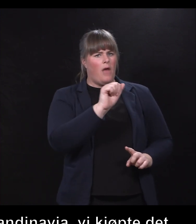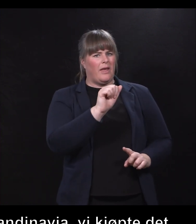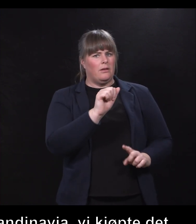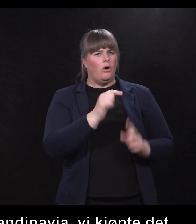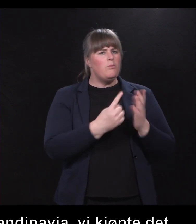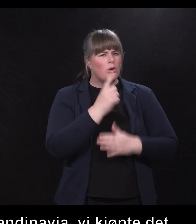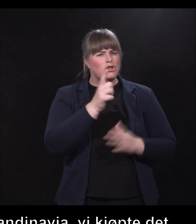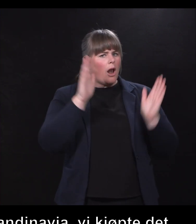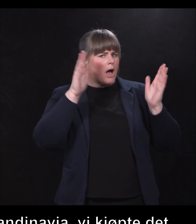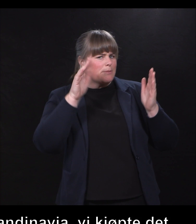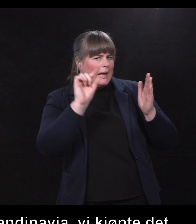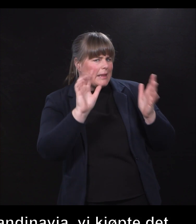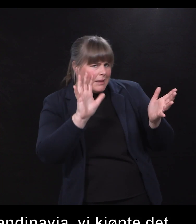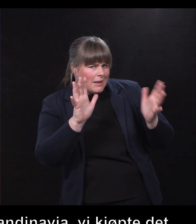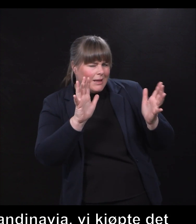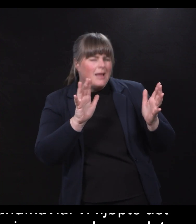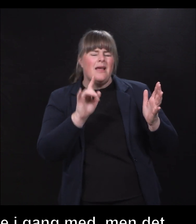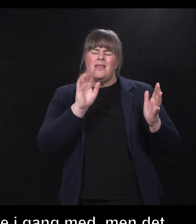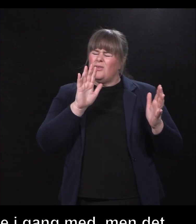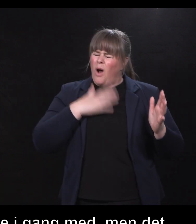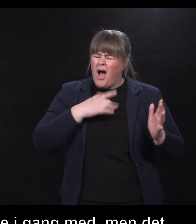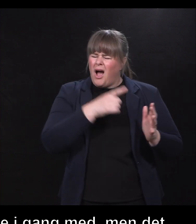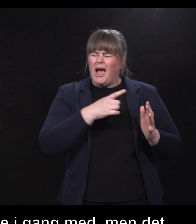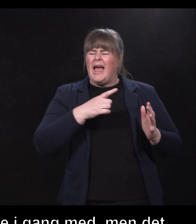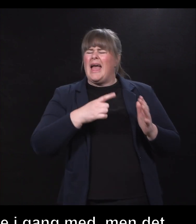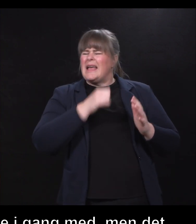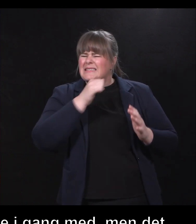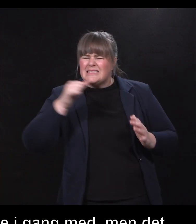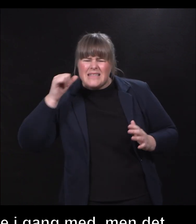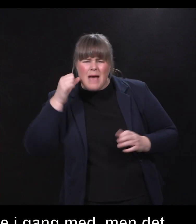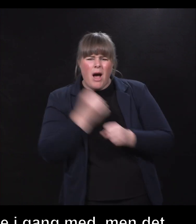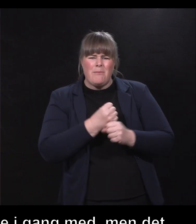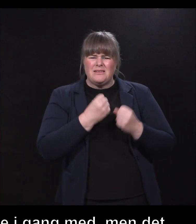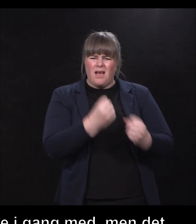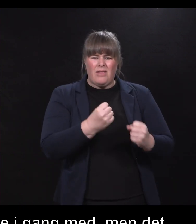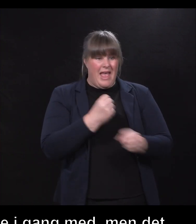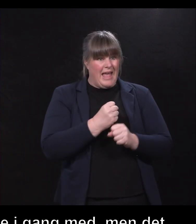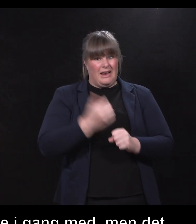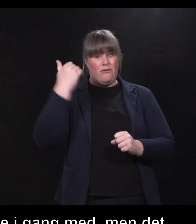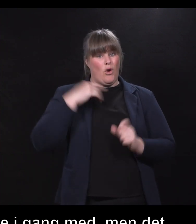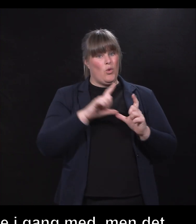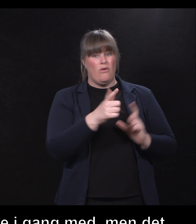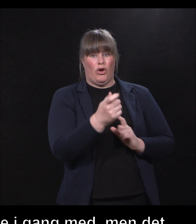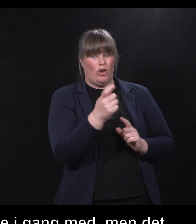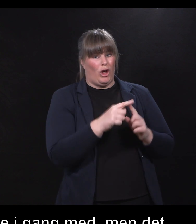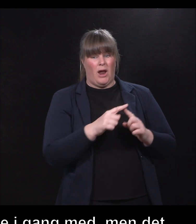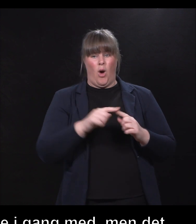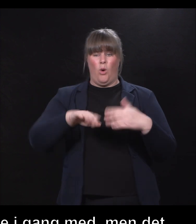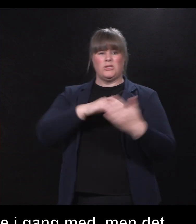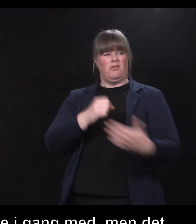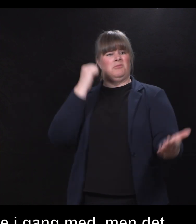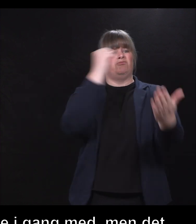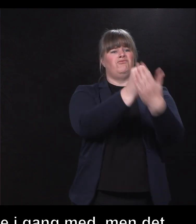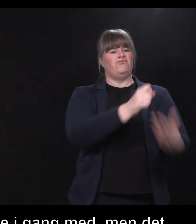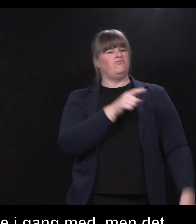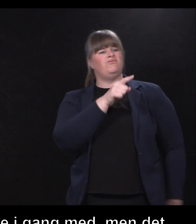det vet jeg ikke, men den der ekstreme arbeidskraften du har vist, til å være uføretrygg da, blir stemplet av samfunnet, at dette er et menneske som